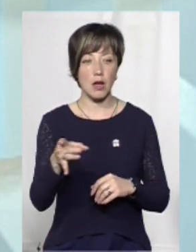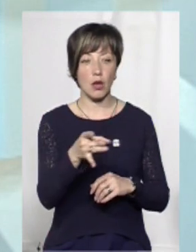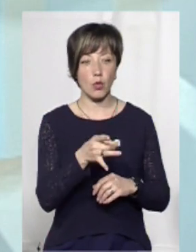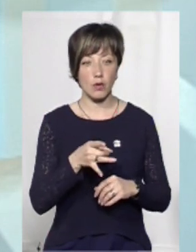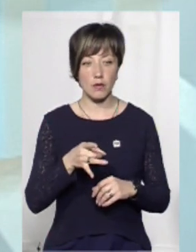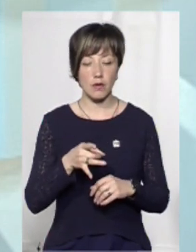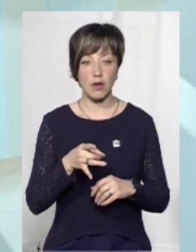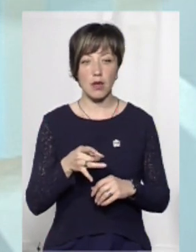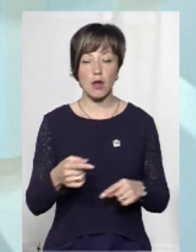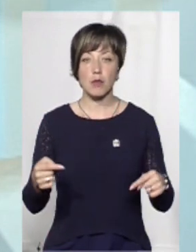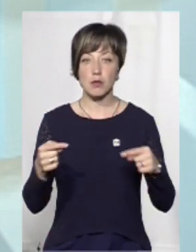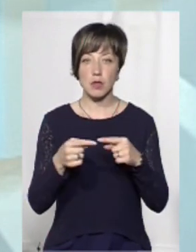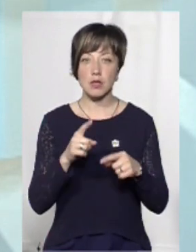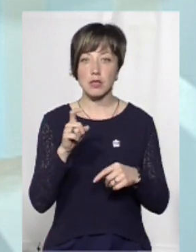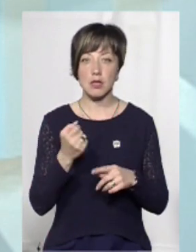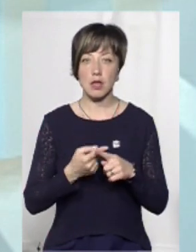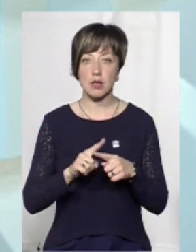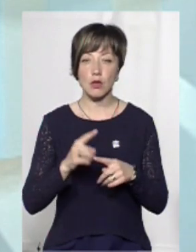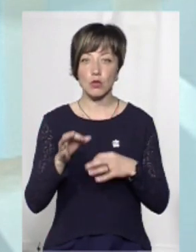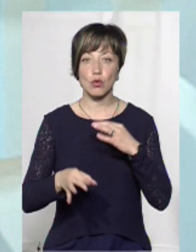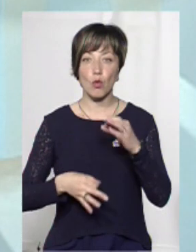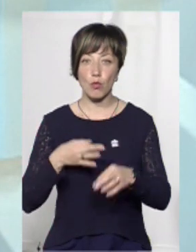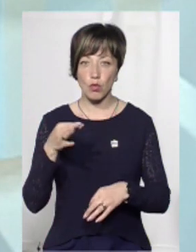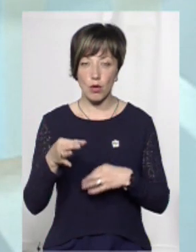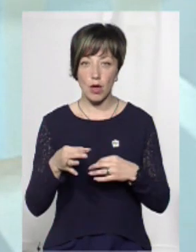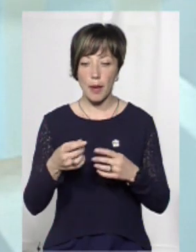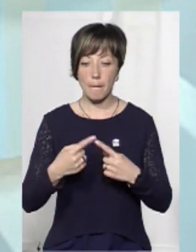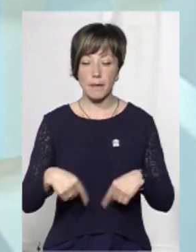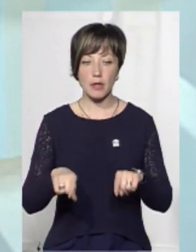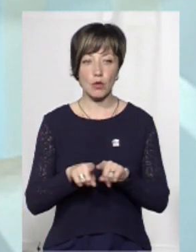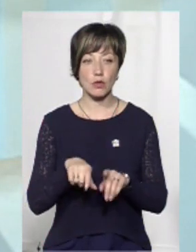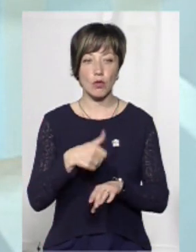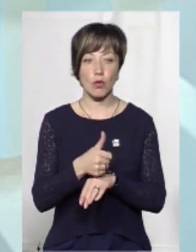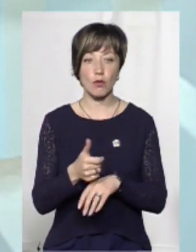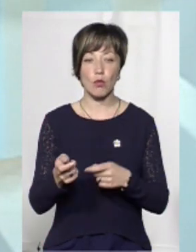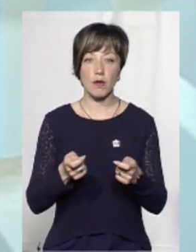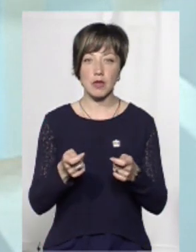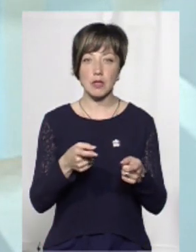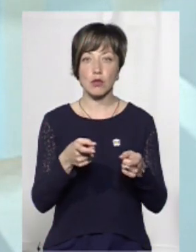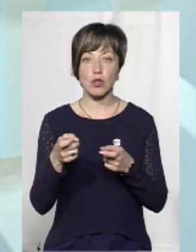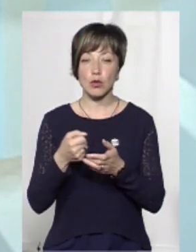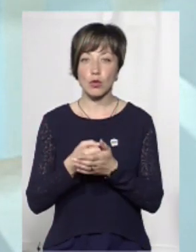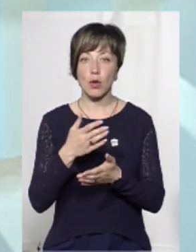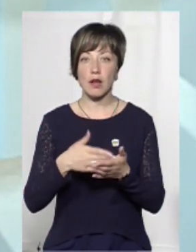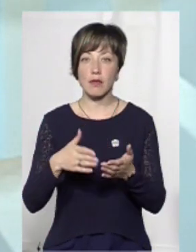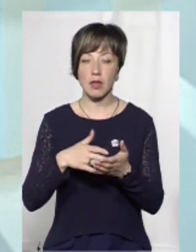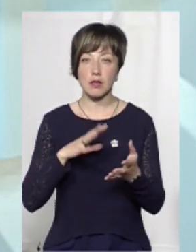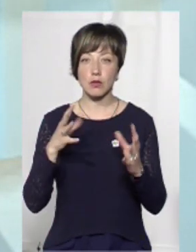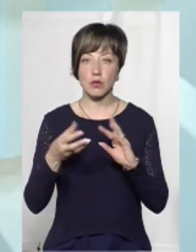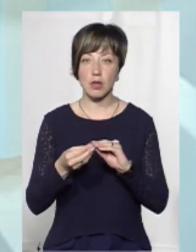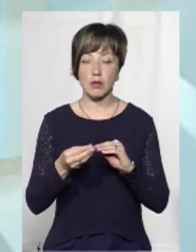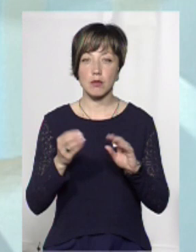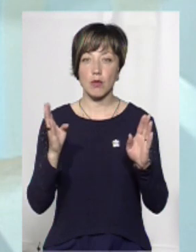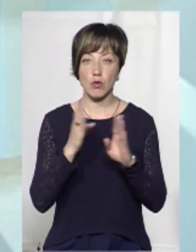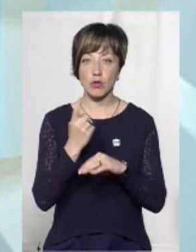Безпосередньо за дану добу підрозділи головного управління залучалися до ліквідації наслідки невгоди